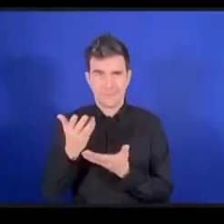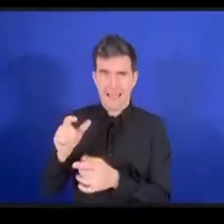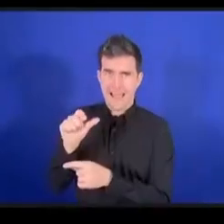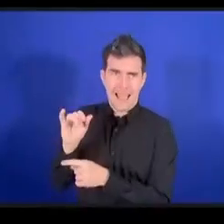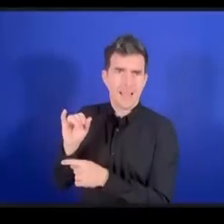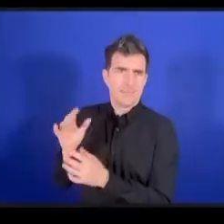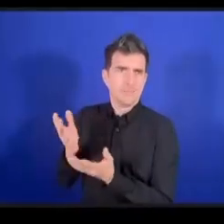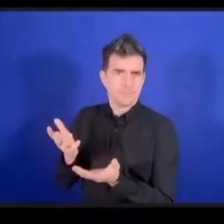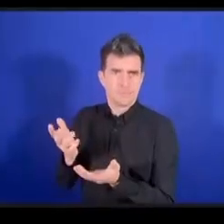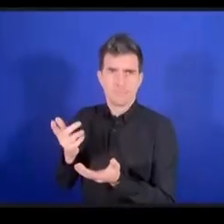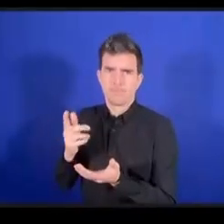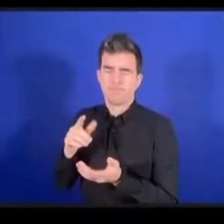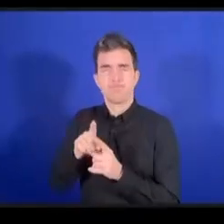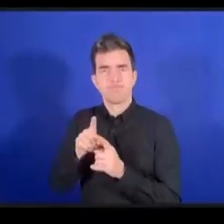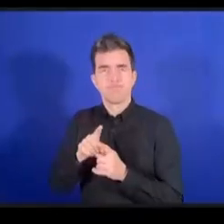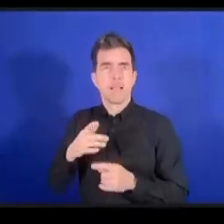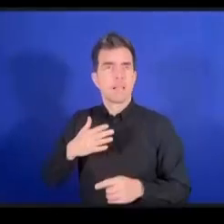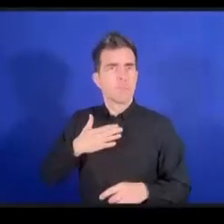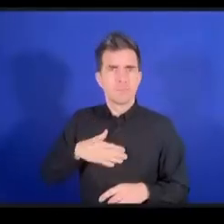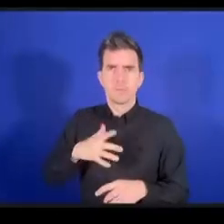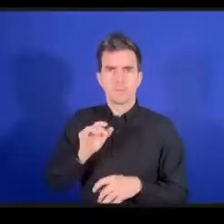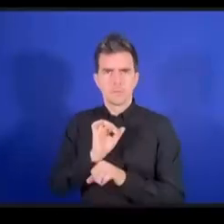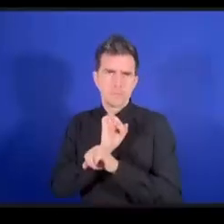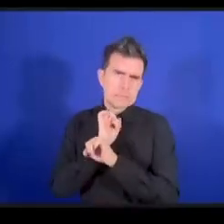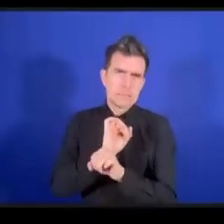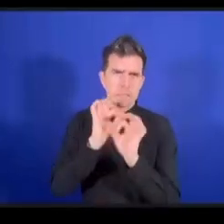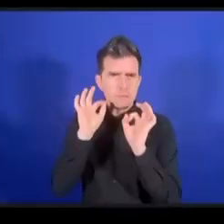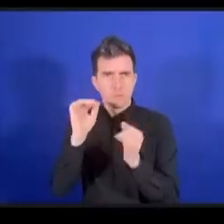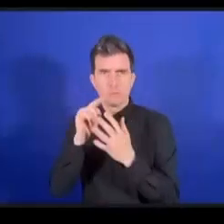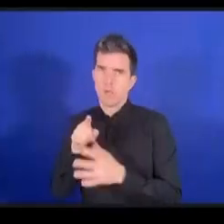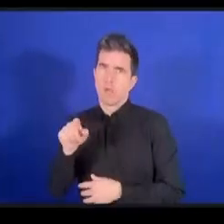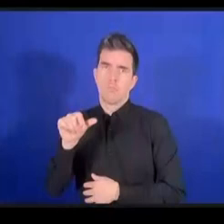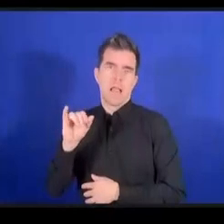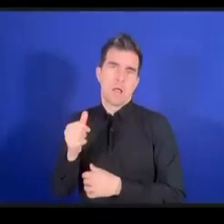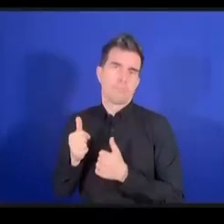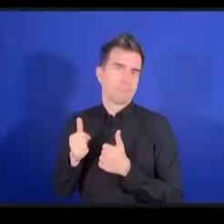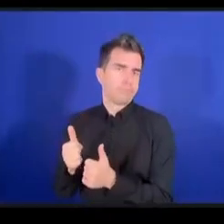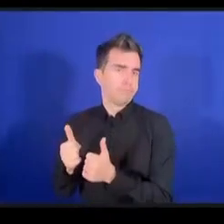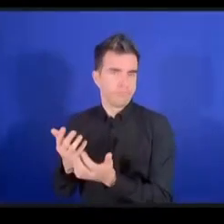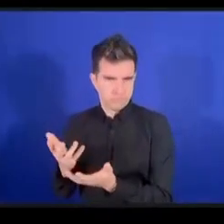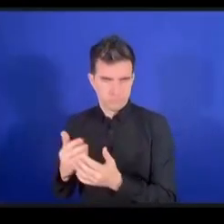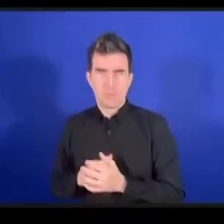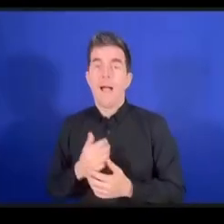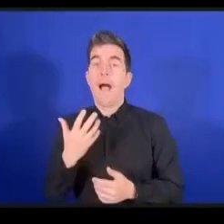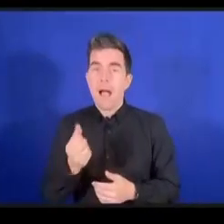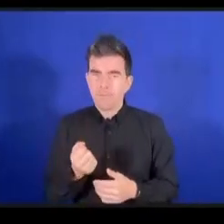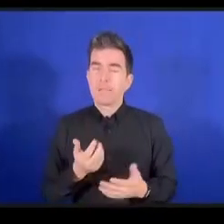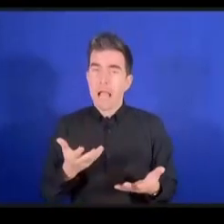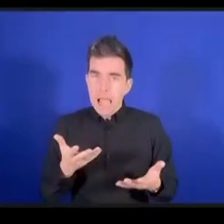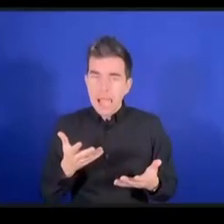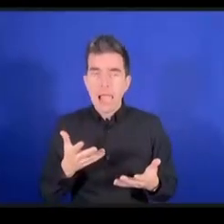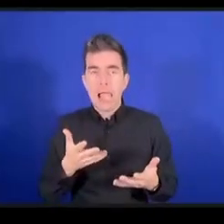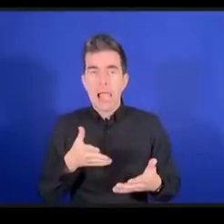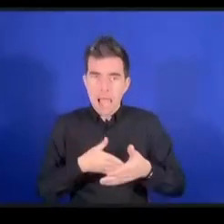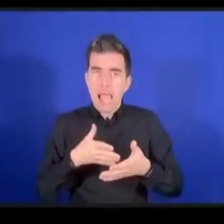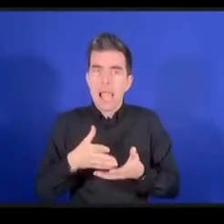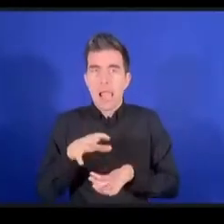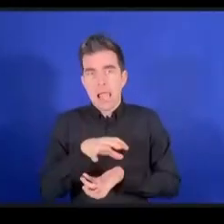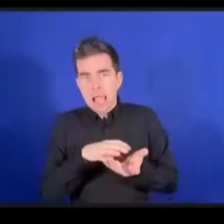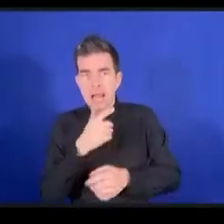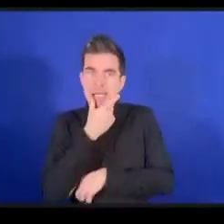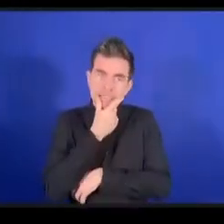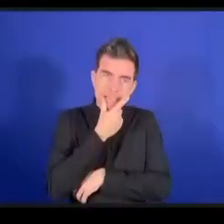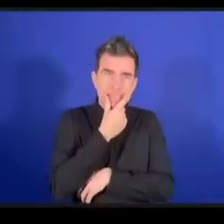تحد لأن هناك الآن تسابق بين ما يمكن أن نسميهم بالأخيار